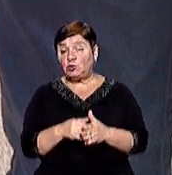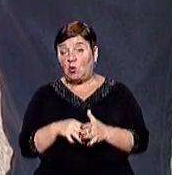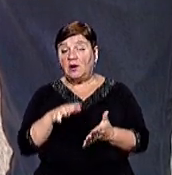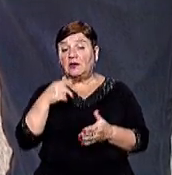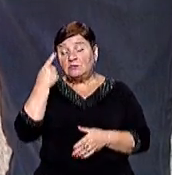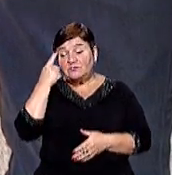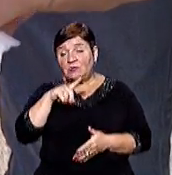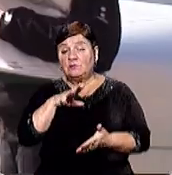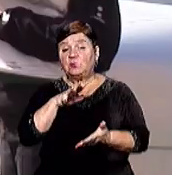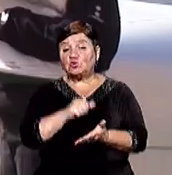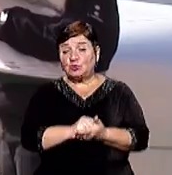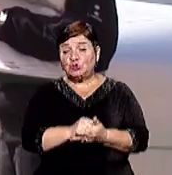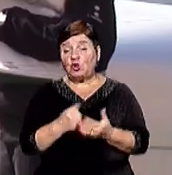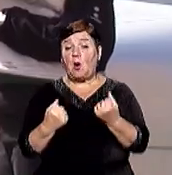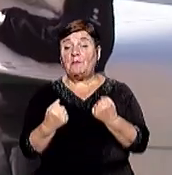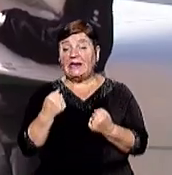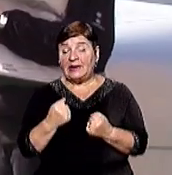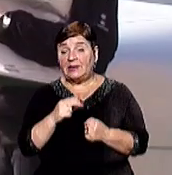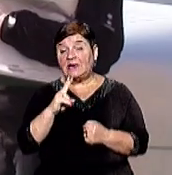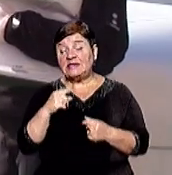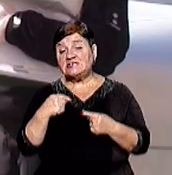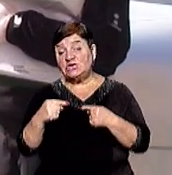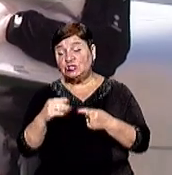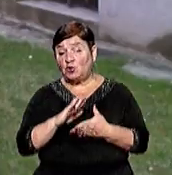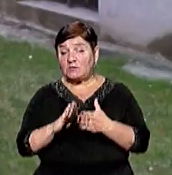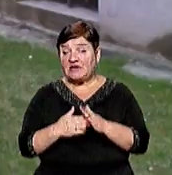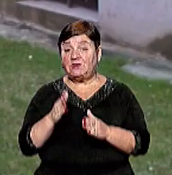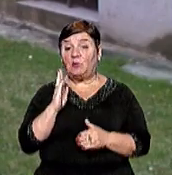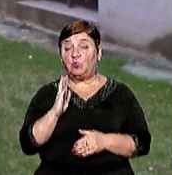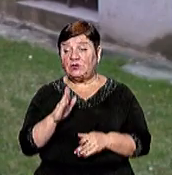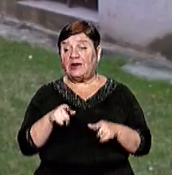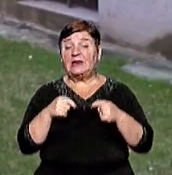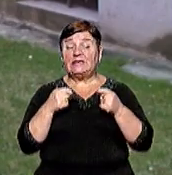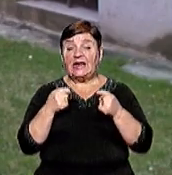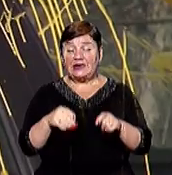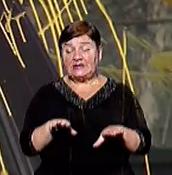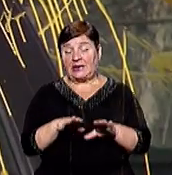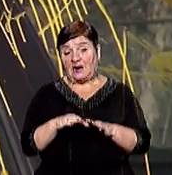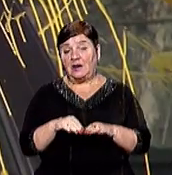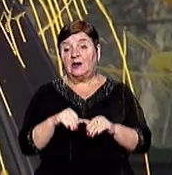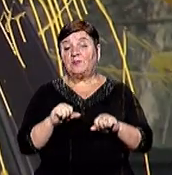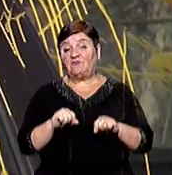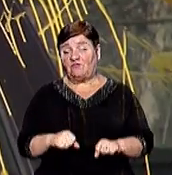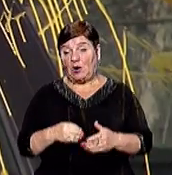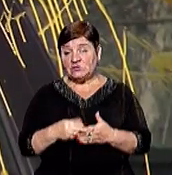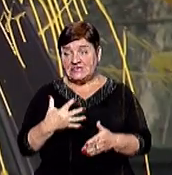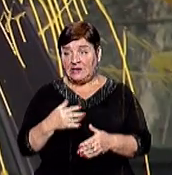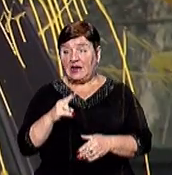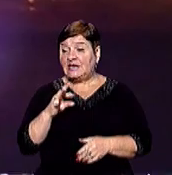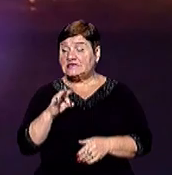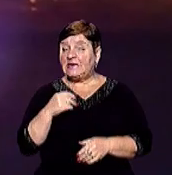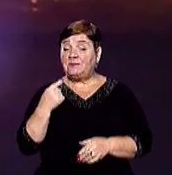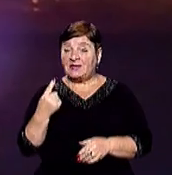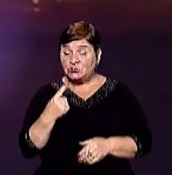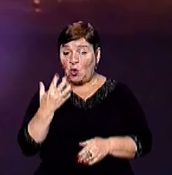пошкодження майна, якщо будуть встановлені якісь інші обставини, то їм буде також дана правова оцінка Це не перший випадок, коли